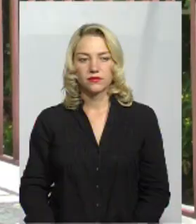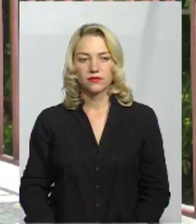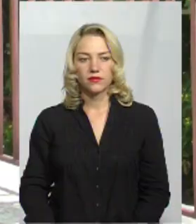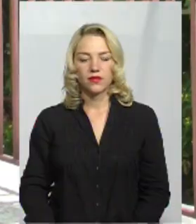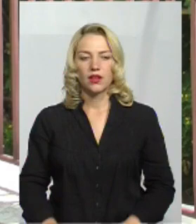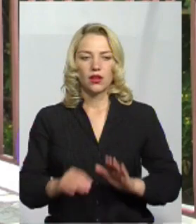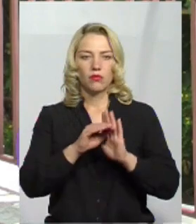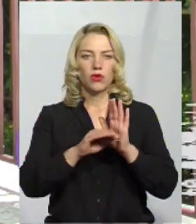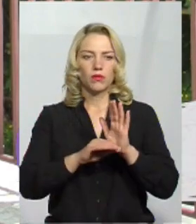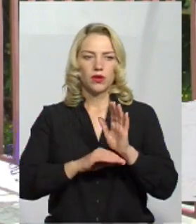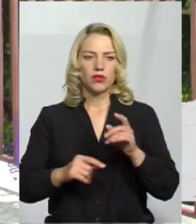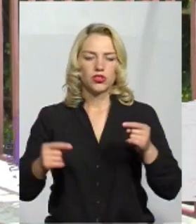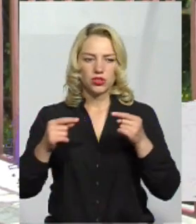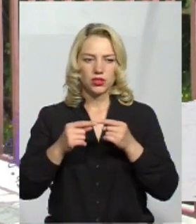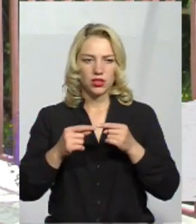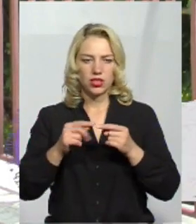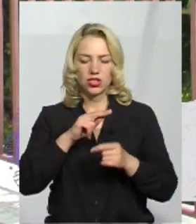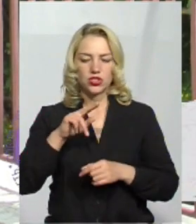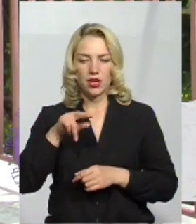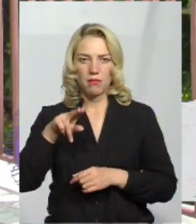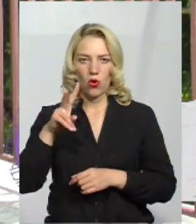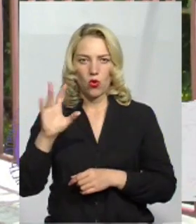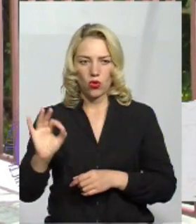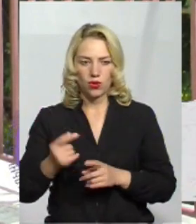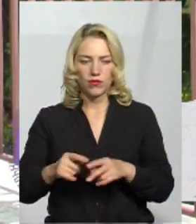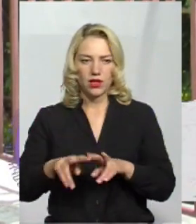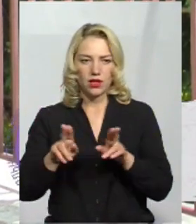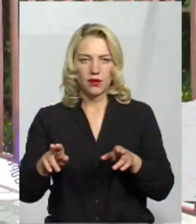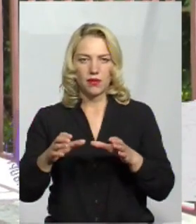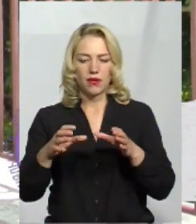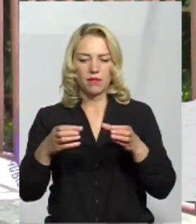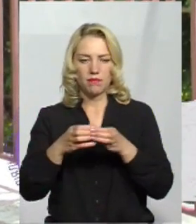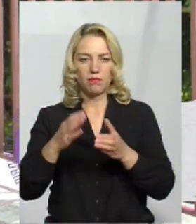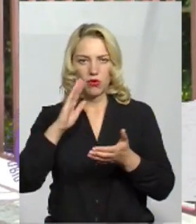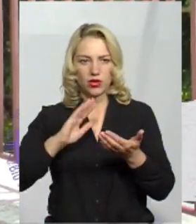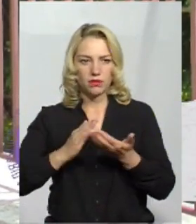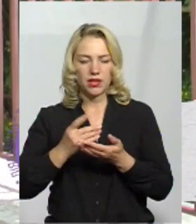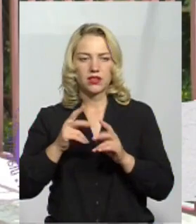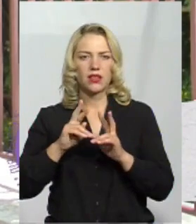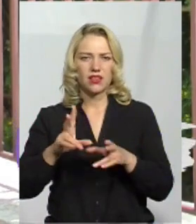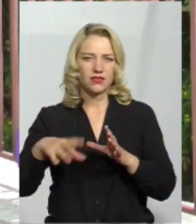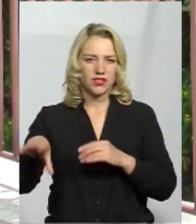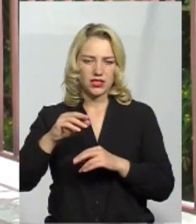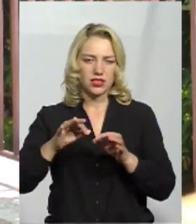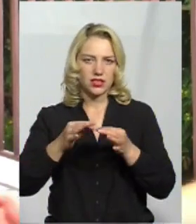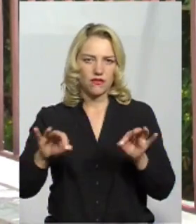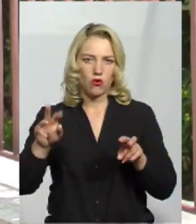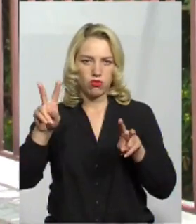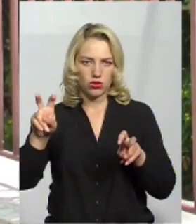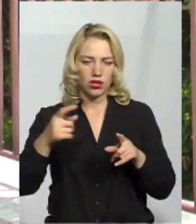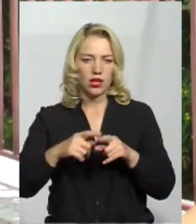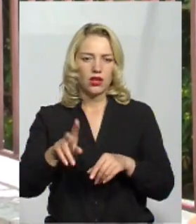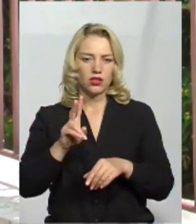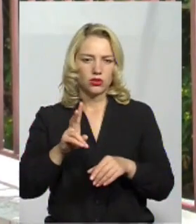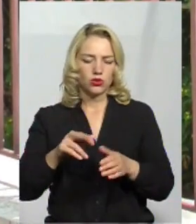Програма Чепка Назарія Валерійовича загалом ідентична програмі партії, як у всіх представників Всерединського в'єднання «Свобода», які йдуть